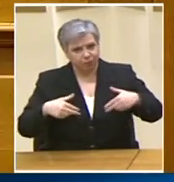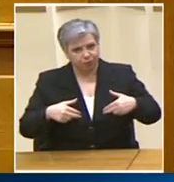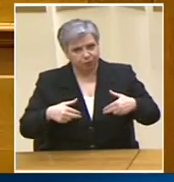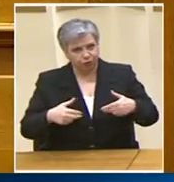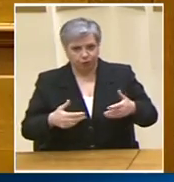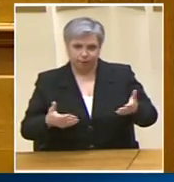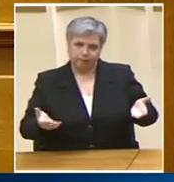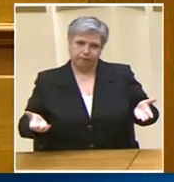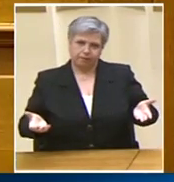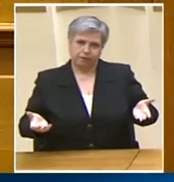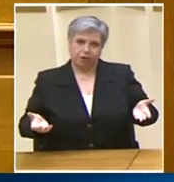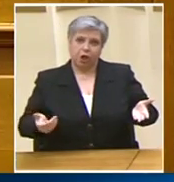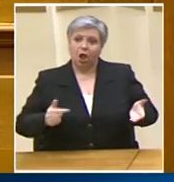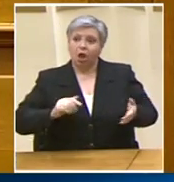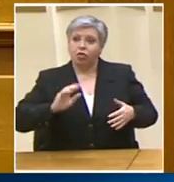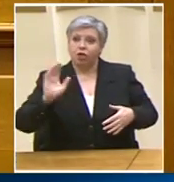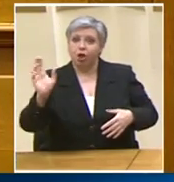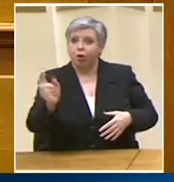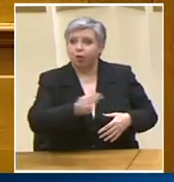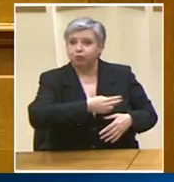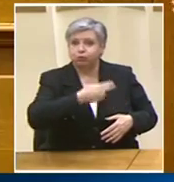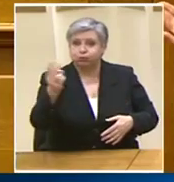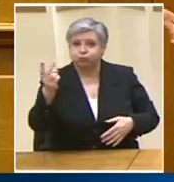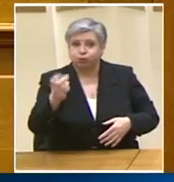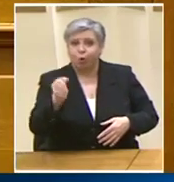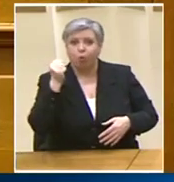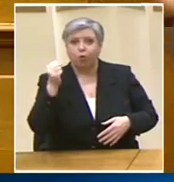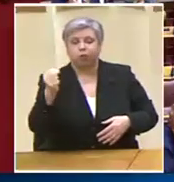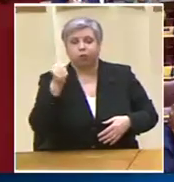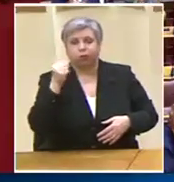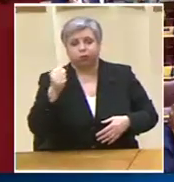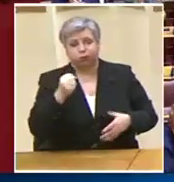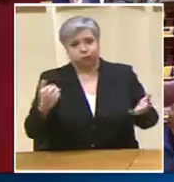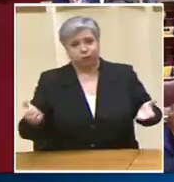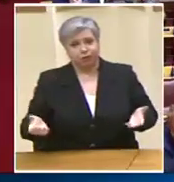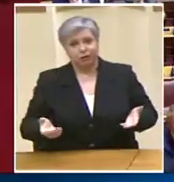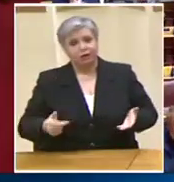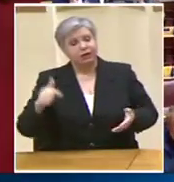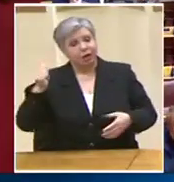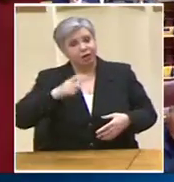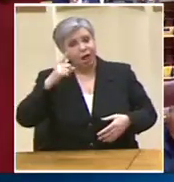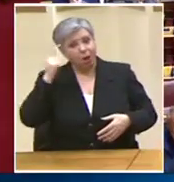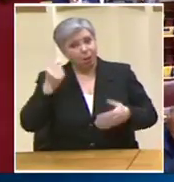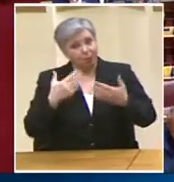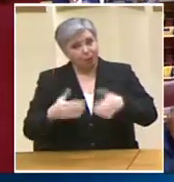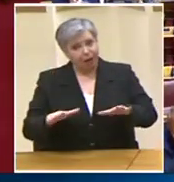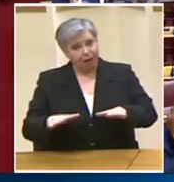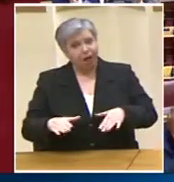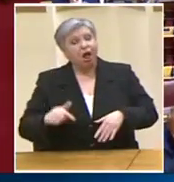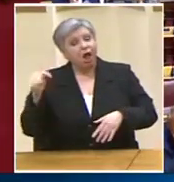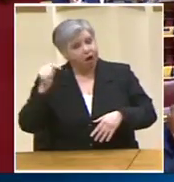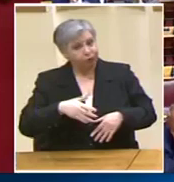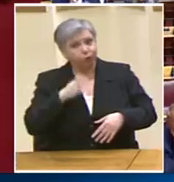μαζέψει εκεί στη Νέα Δημοκρατία κύριε Βουργέ τόσους άριστους μαζεμένους έχετε να βολέψετε